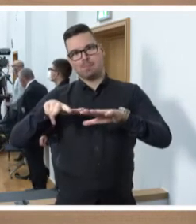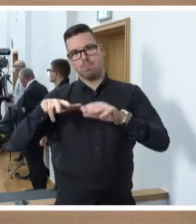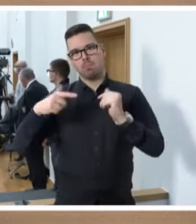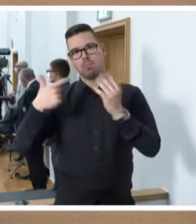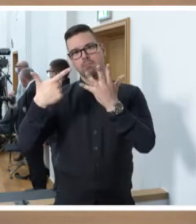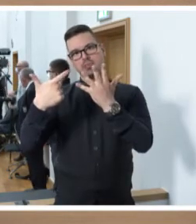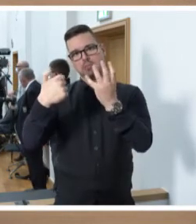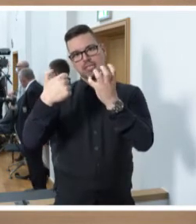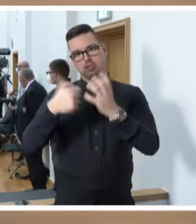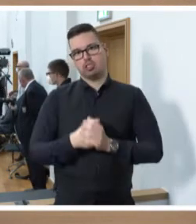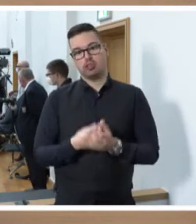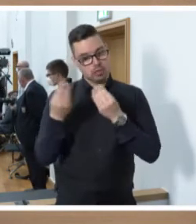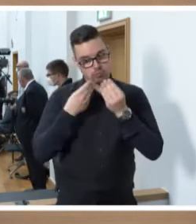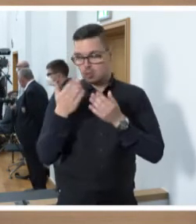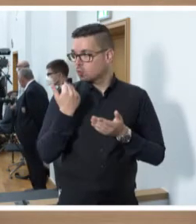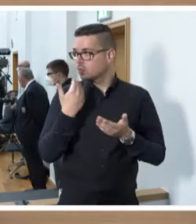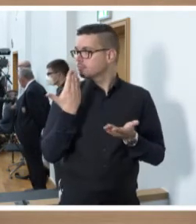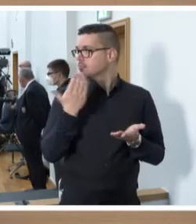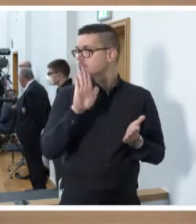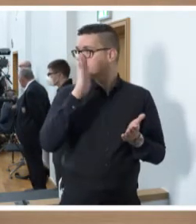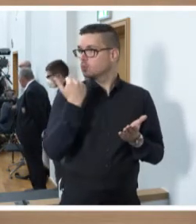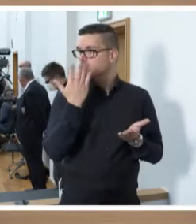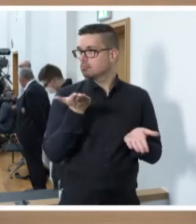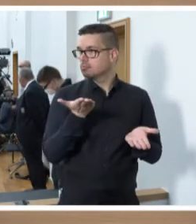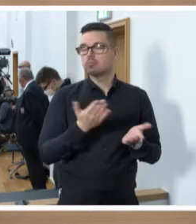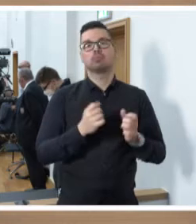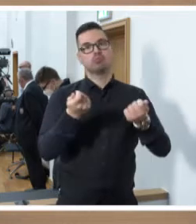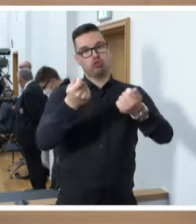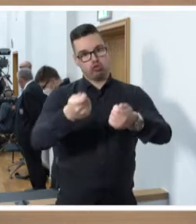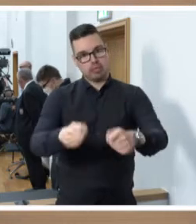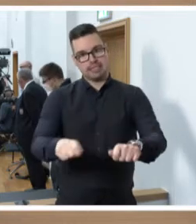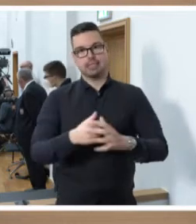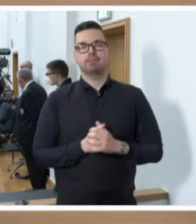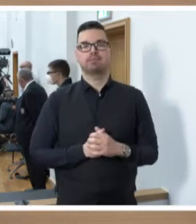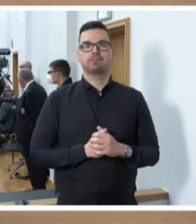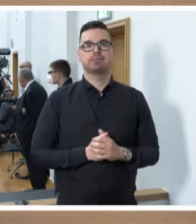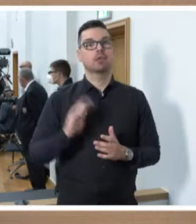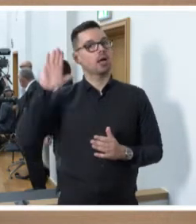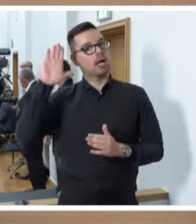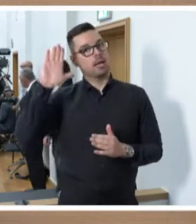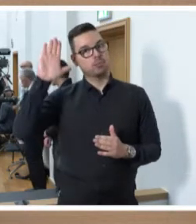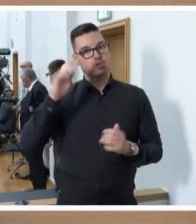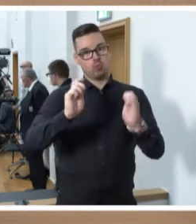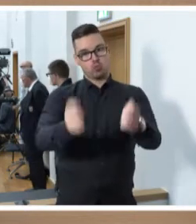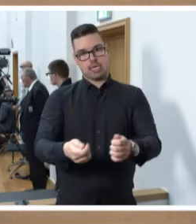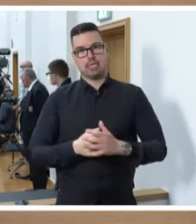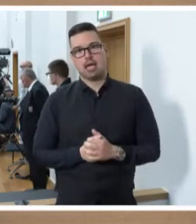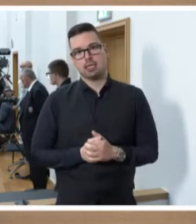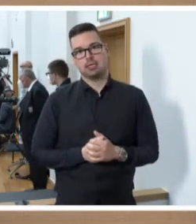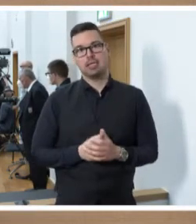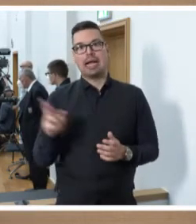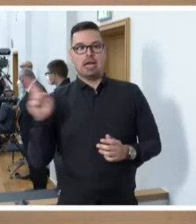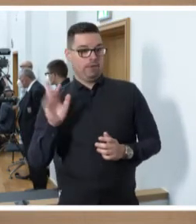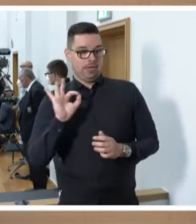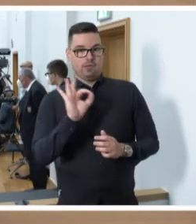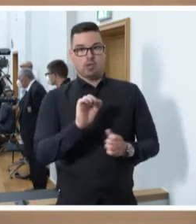eröffne ich die Aussprache. Sind keine Wortmeldungen eingegangen, dann schließe ich die Aussprache. Wir kommen zur Abstimmung über den Antrag. Wer für die